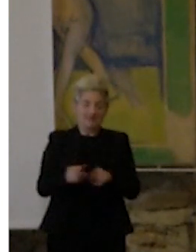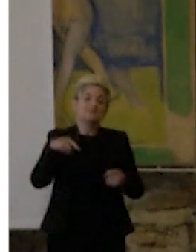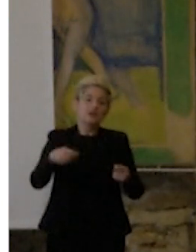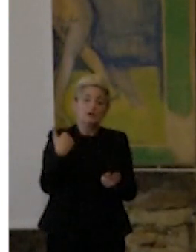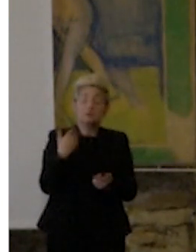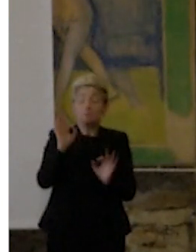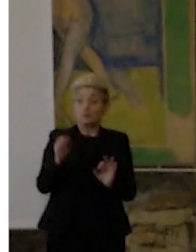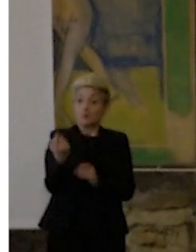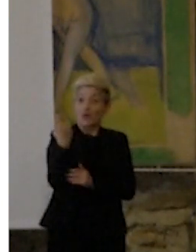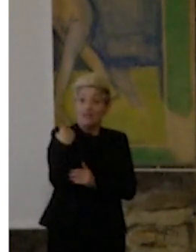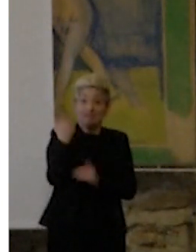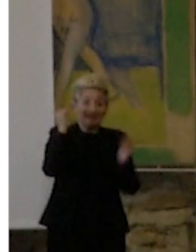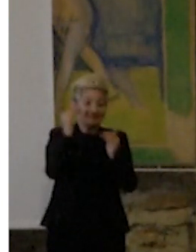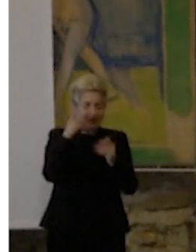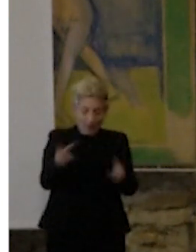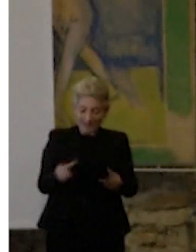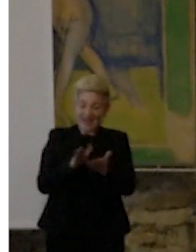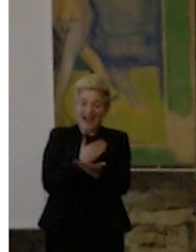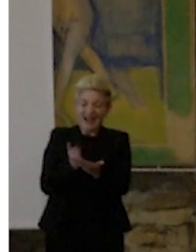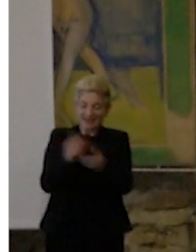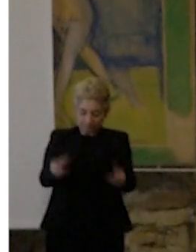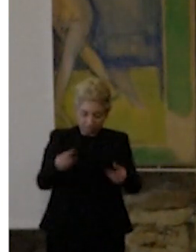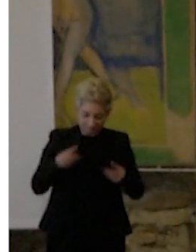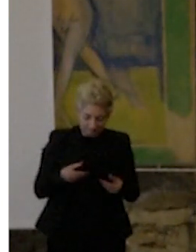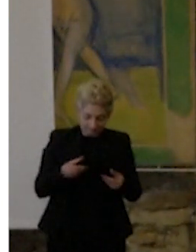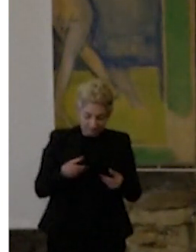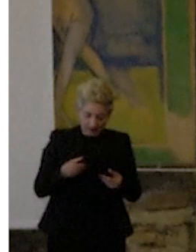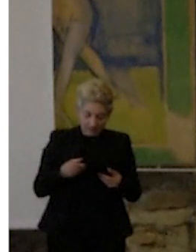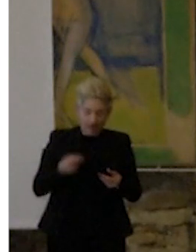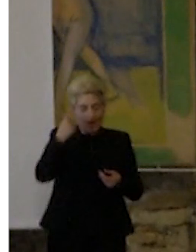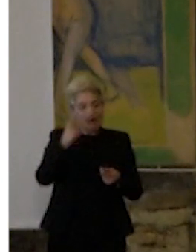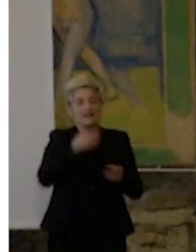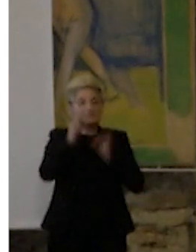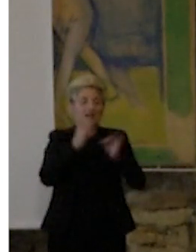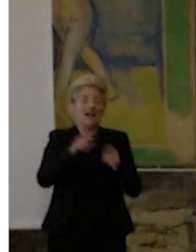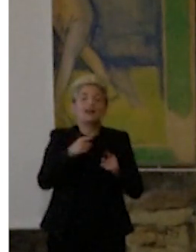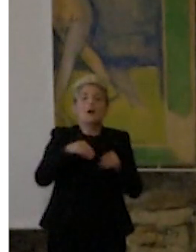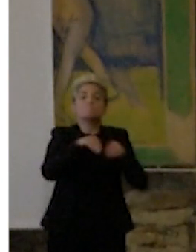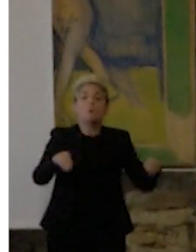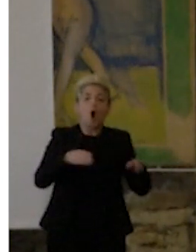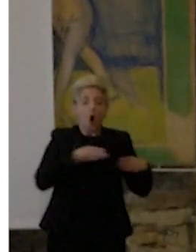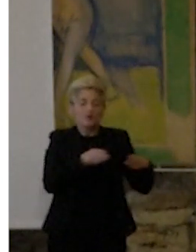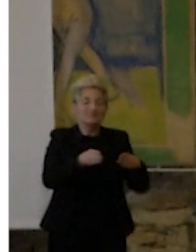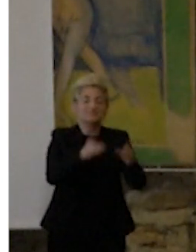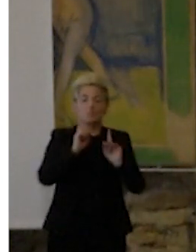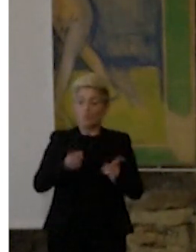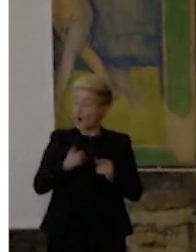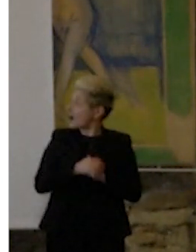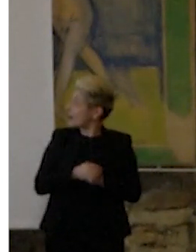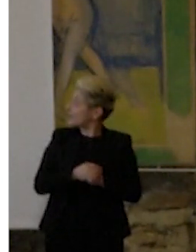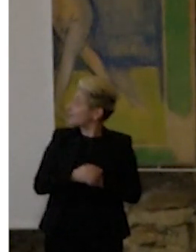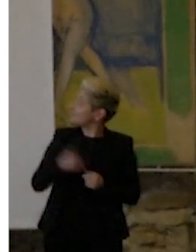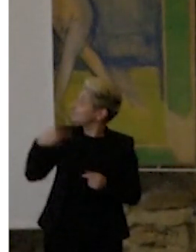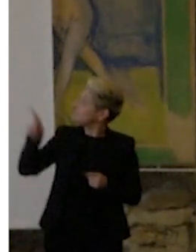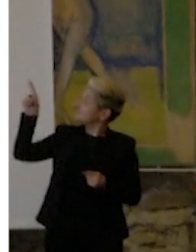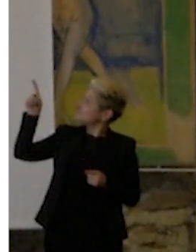appena l'ho avuto in mano, è buttare giù la traccia di quello che è la mostra. Ora, quelle strane figure, per chi è andato a già